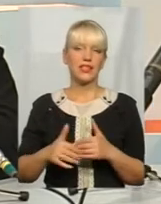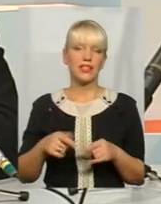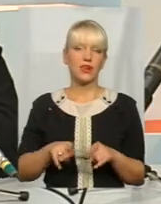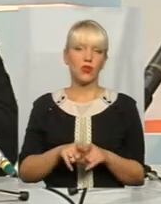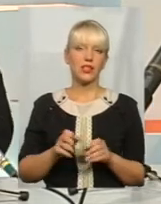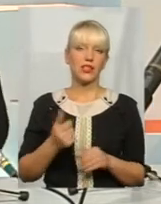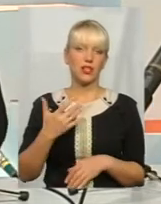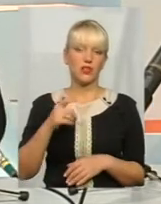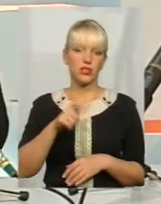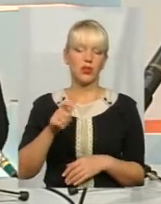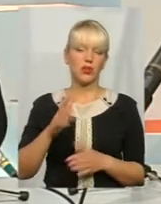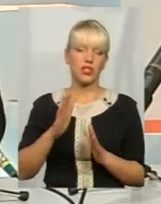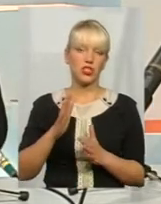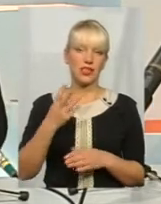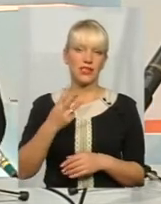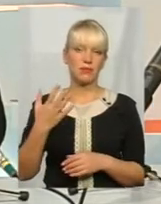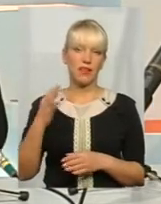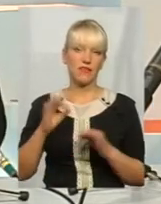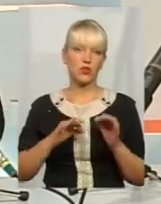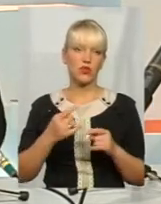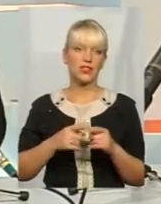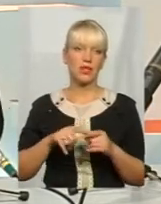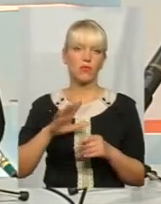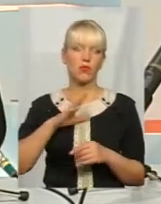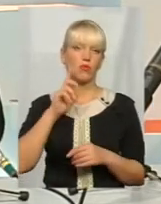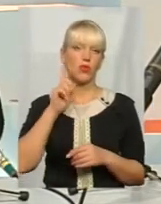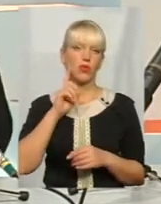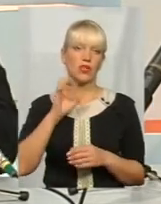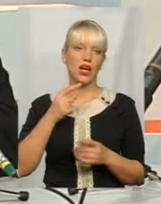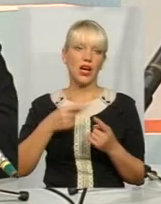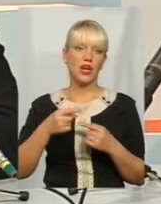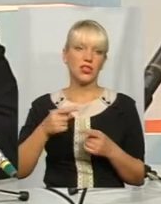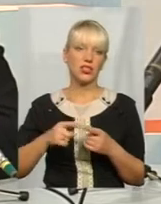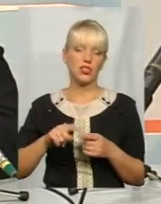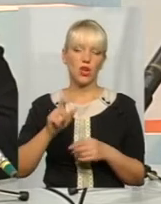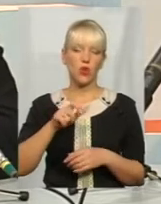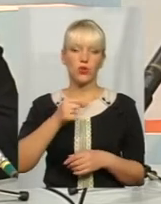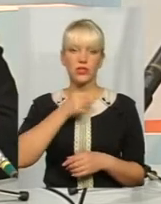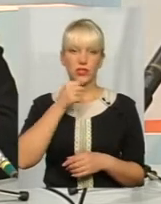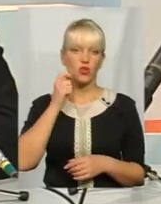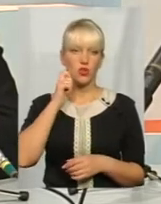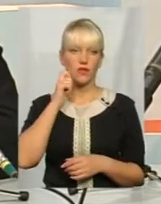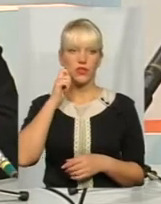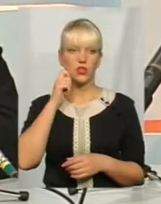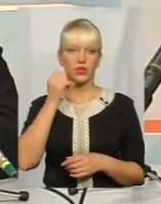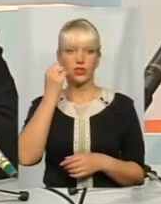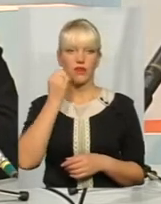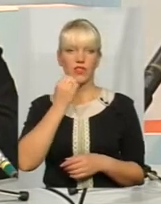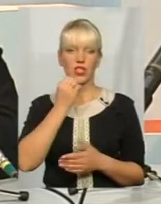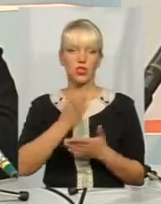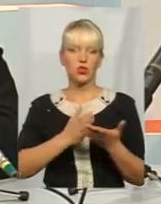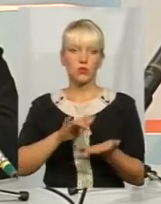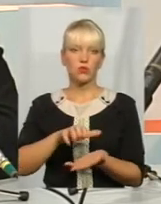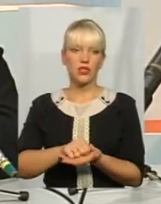кількості лише 35% це була молодь, а всі інші – це люди старшого віку. І завдяки службі